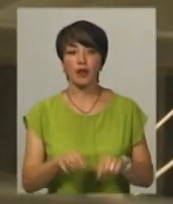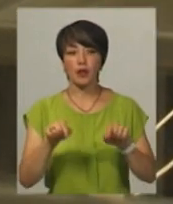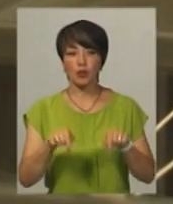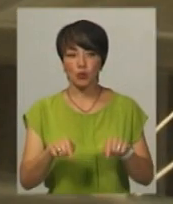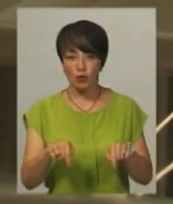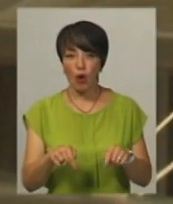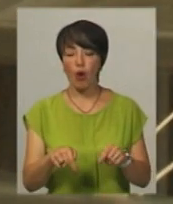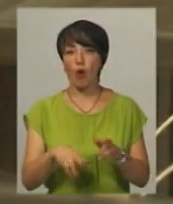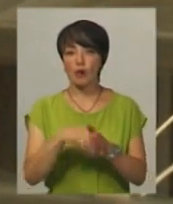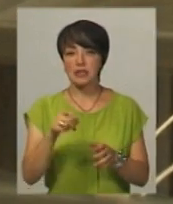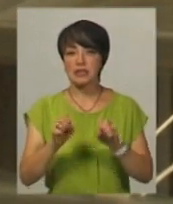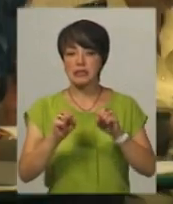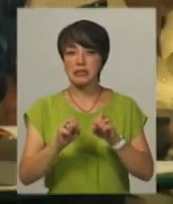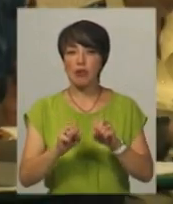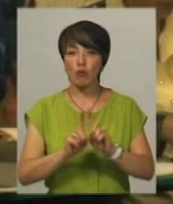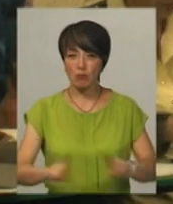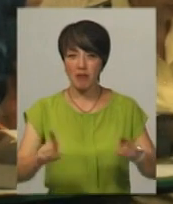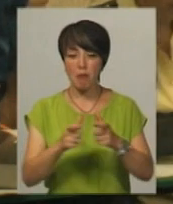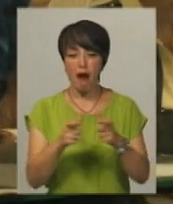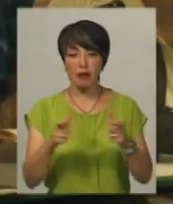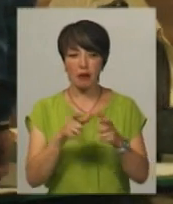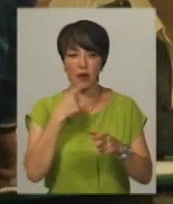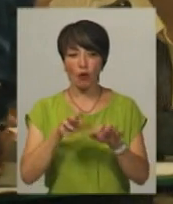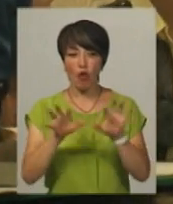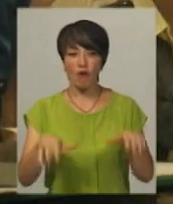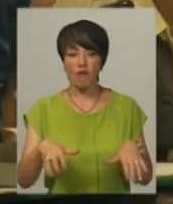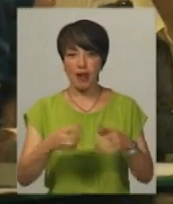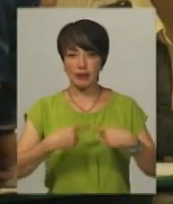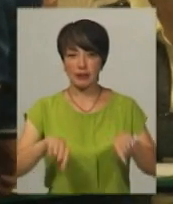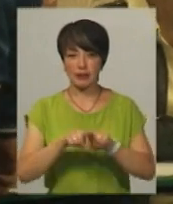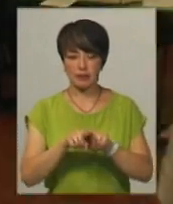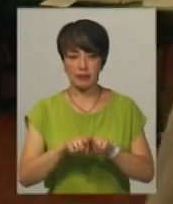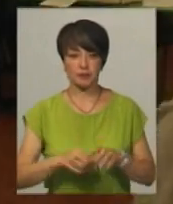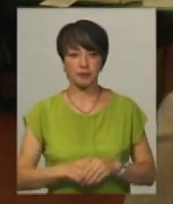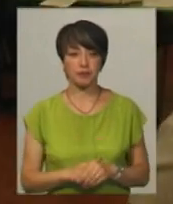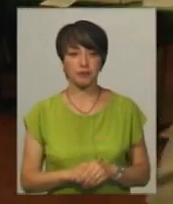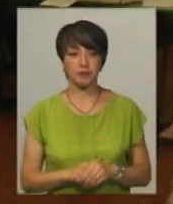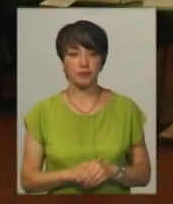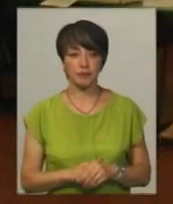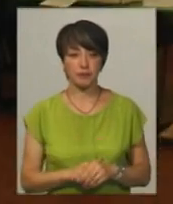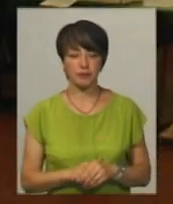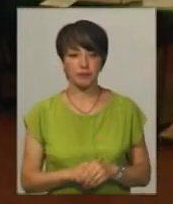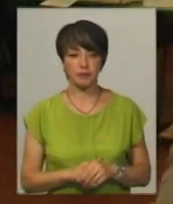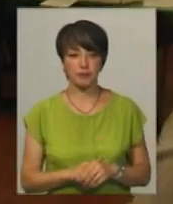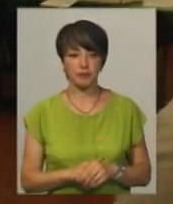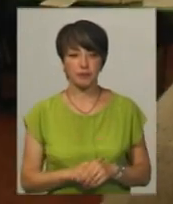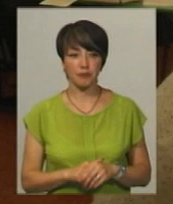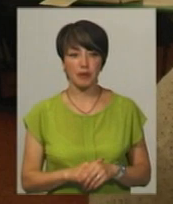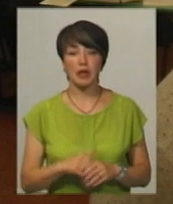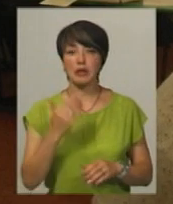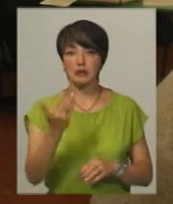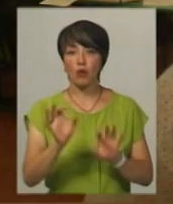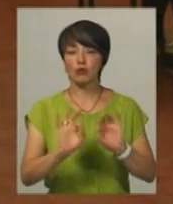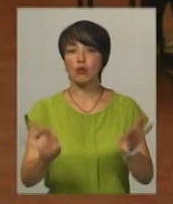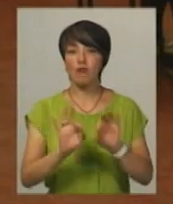особовими картками, каже голова спеціальної дільниці номер 681-138 Райковецької колонії Валентин Бурячківський. За його